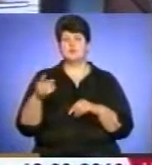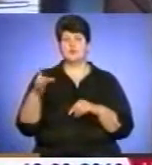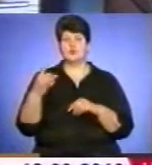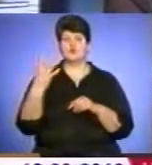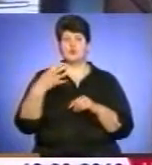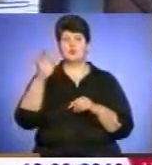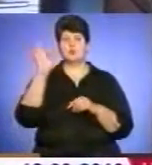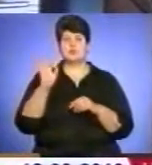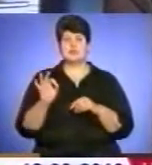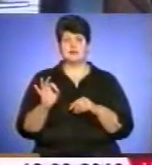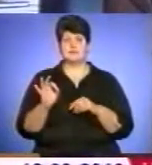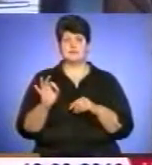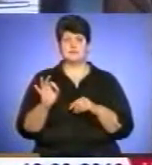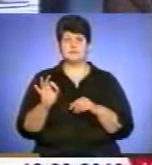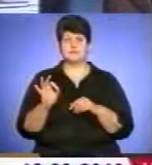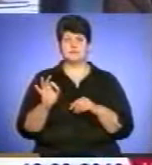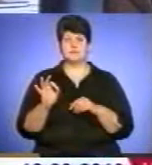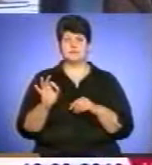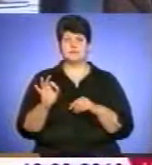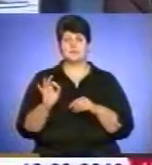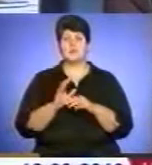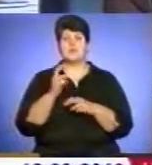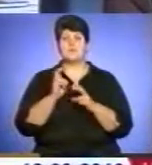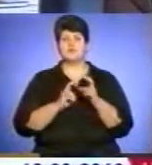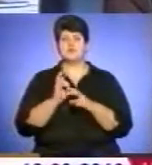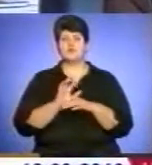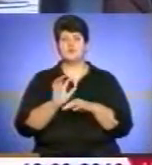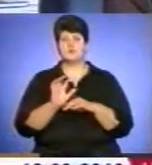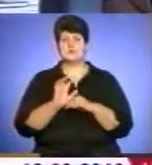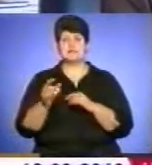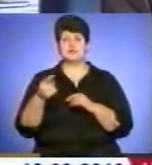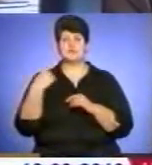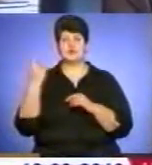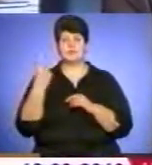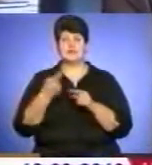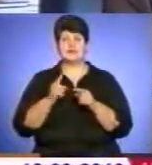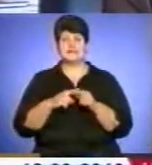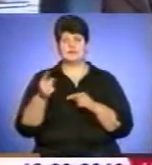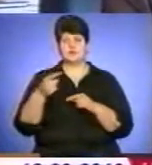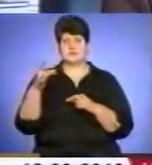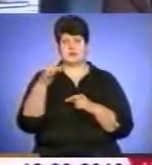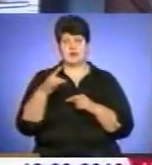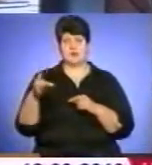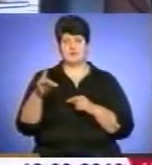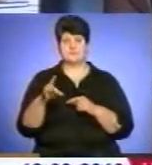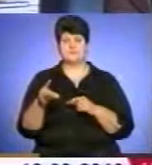промислових виробництв Тернопільської області, це складає Тернопільський район.